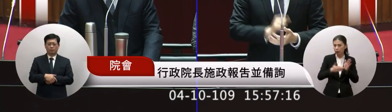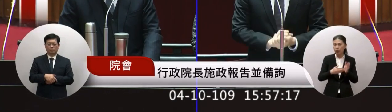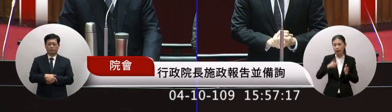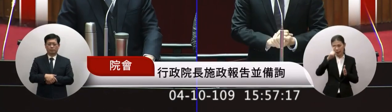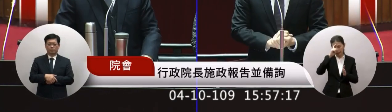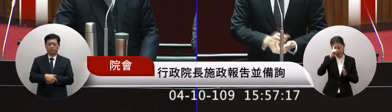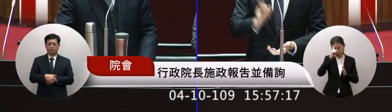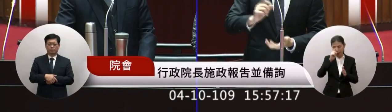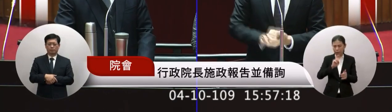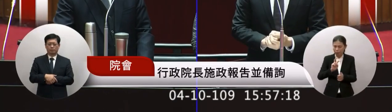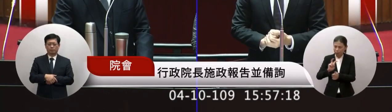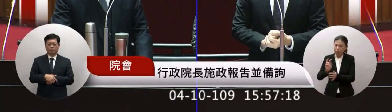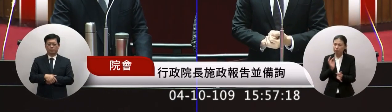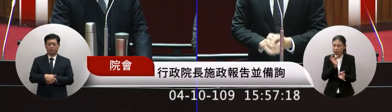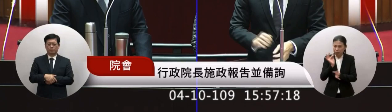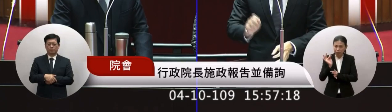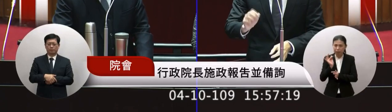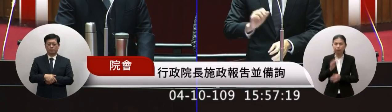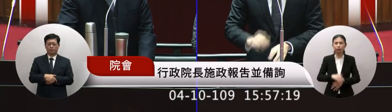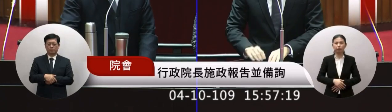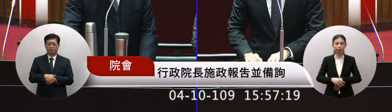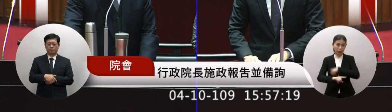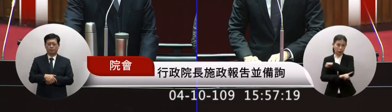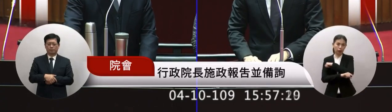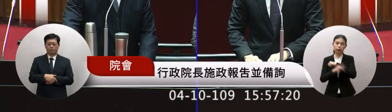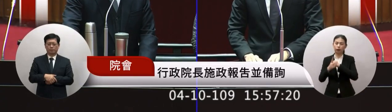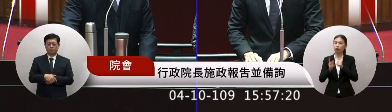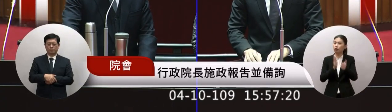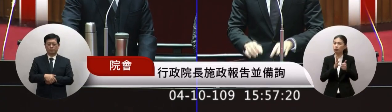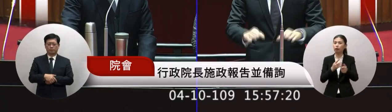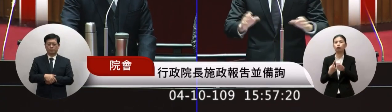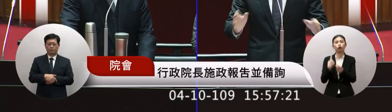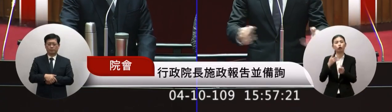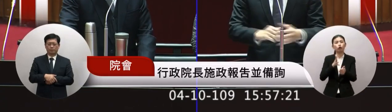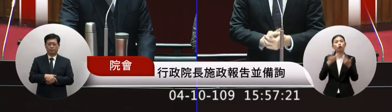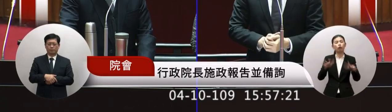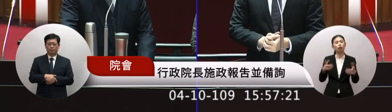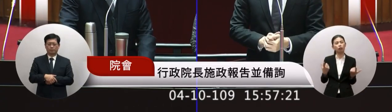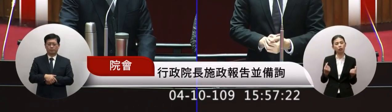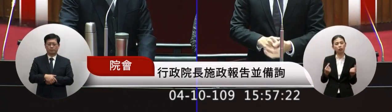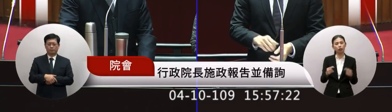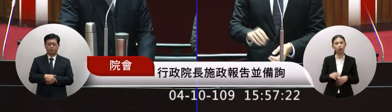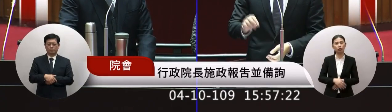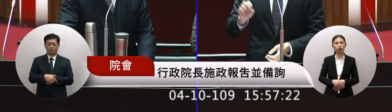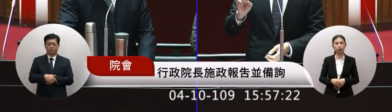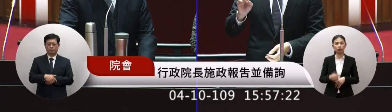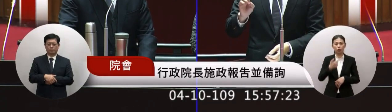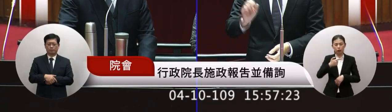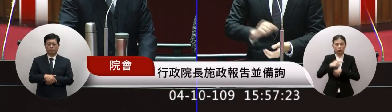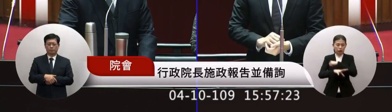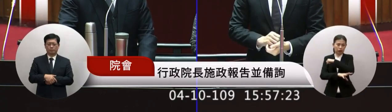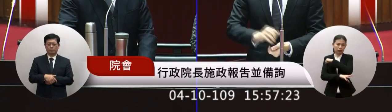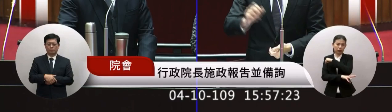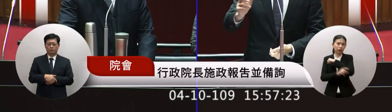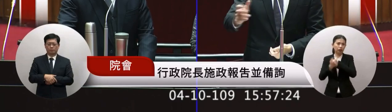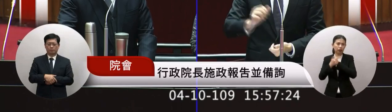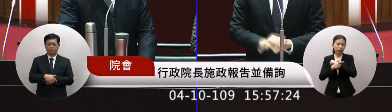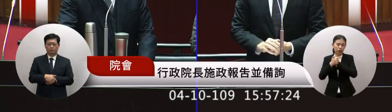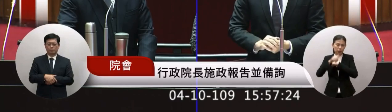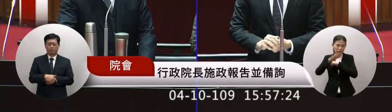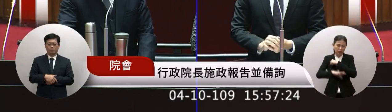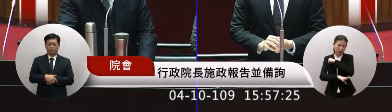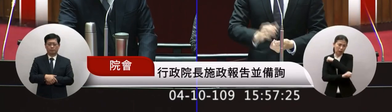稍微減尷尬一個問題也是我近前幾年就有問過就是說我們上級工資法的這個立法不知道